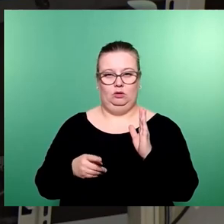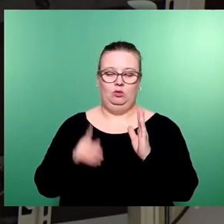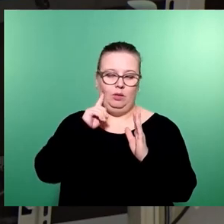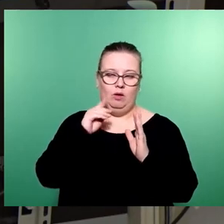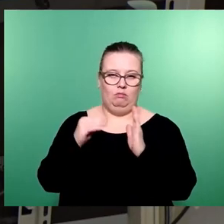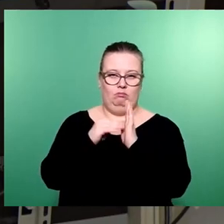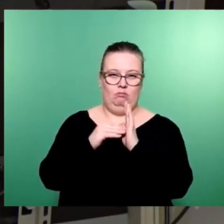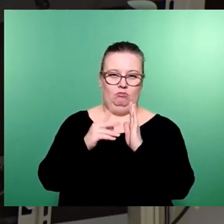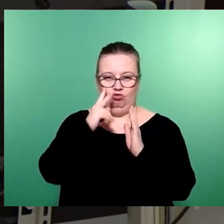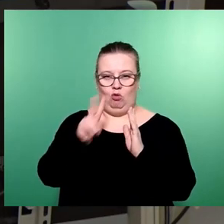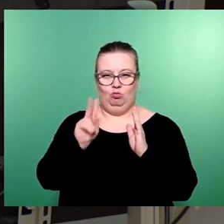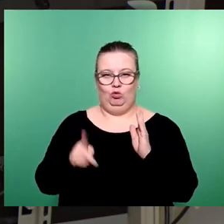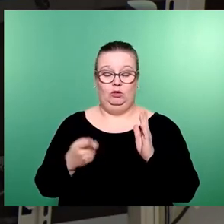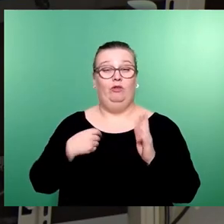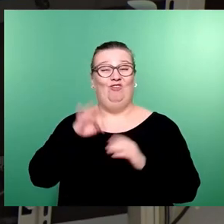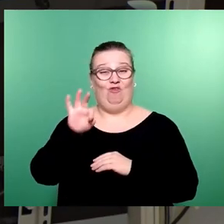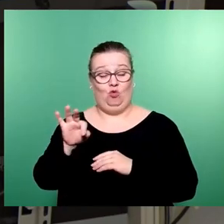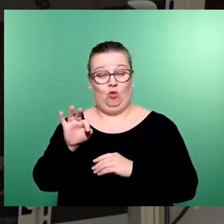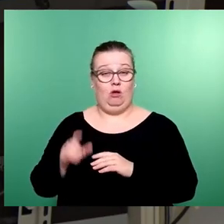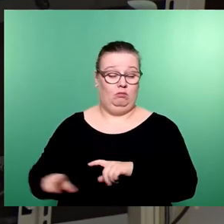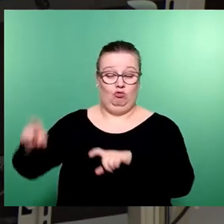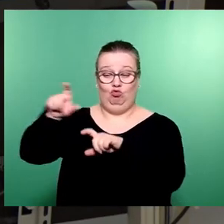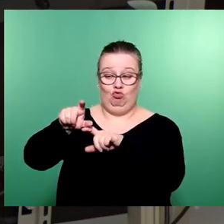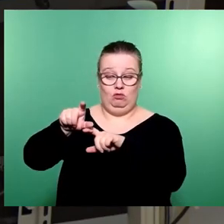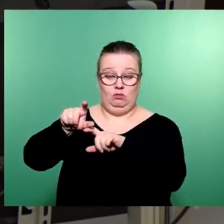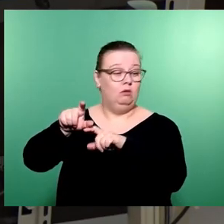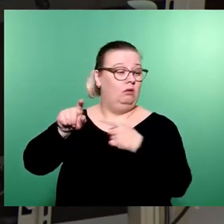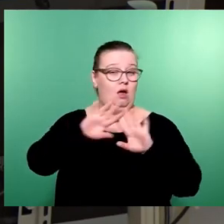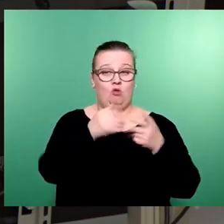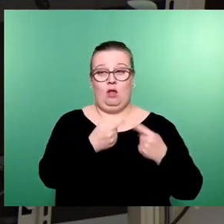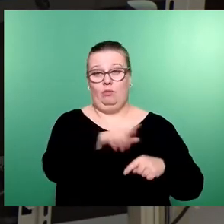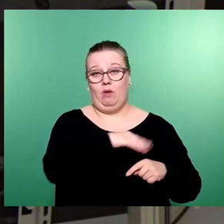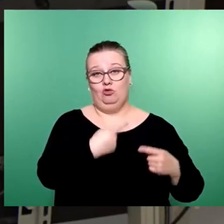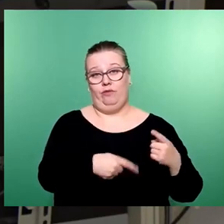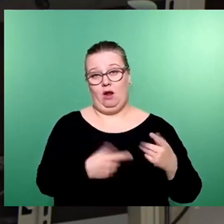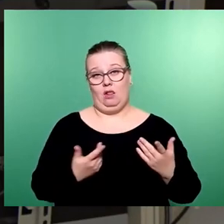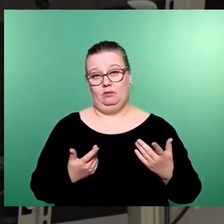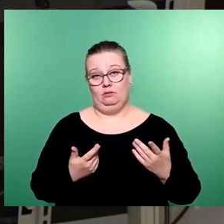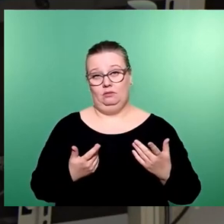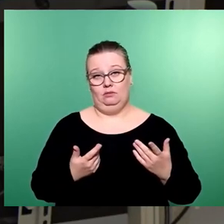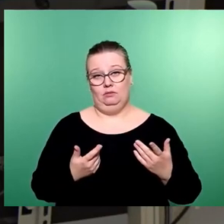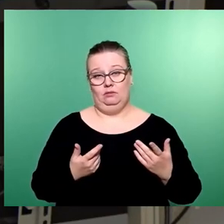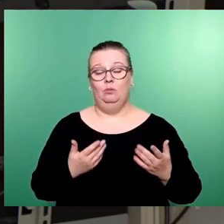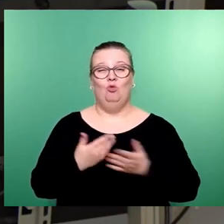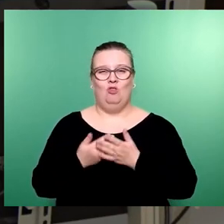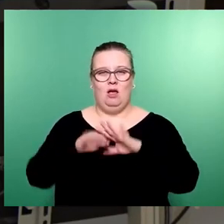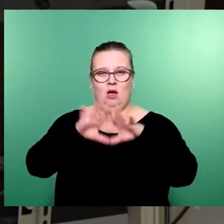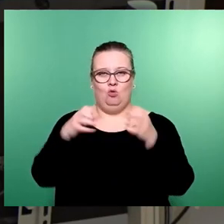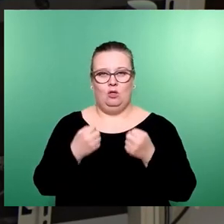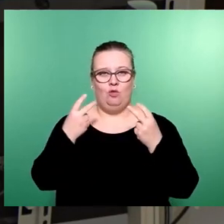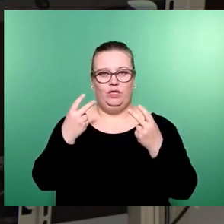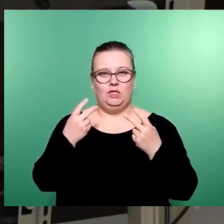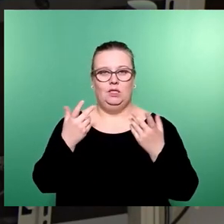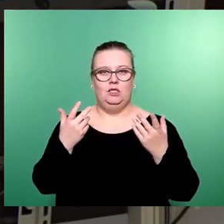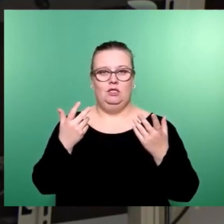muss. Was wir für die DVB zuschießen, fehlt eben im Haushalt für andere Projekte. Entscheidend im Haushalt ist, dass es aber nicht